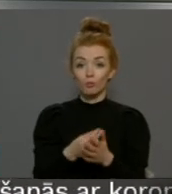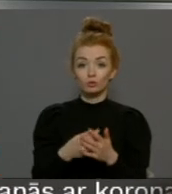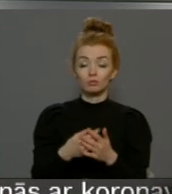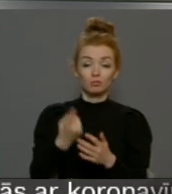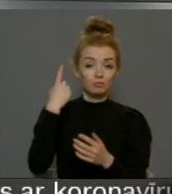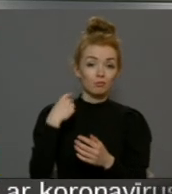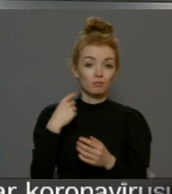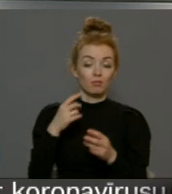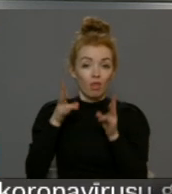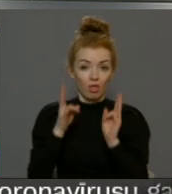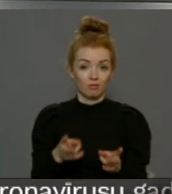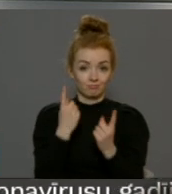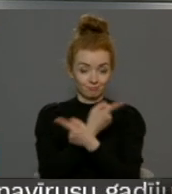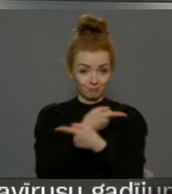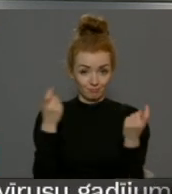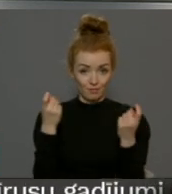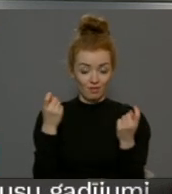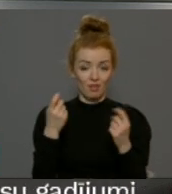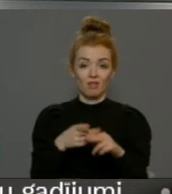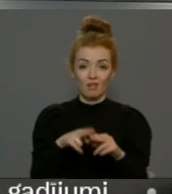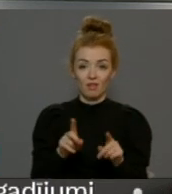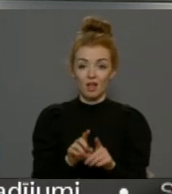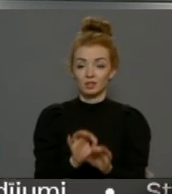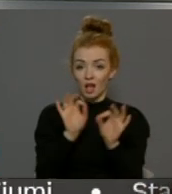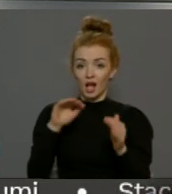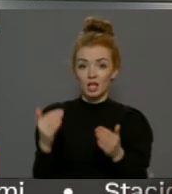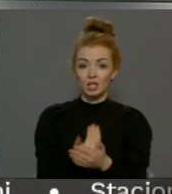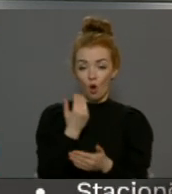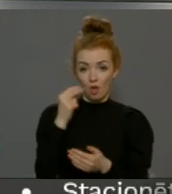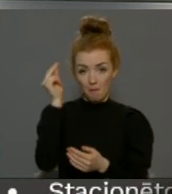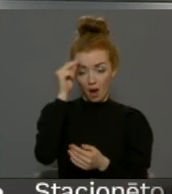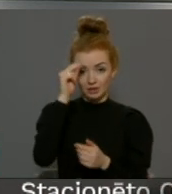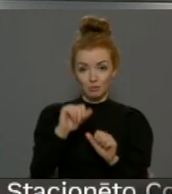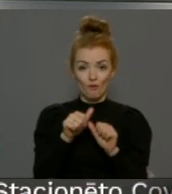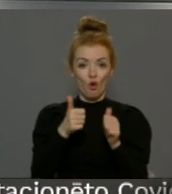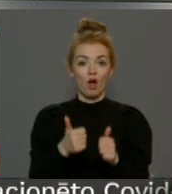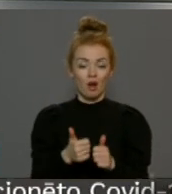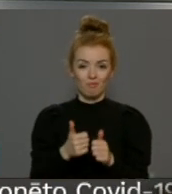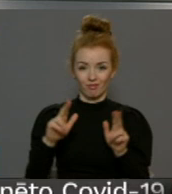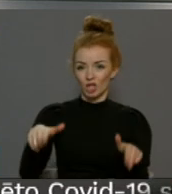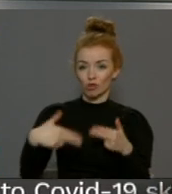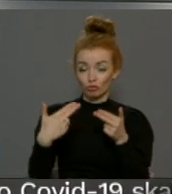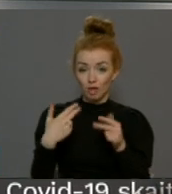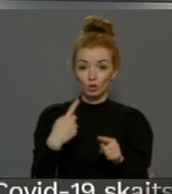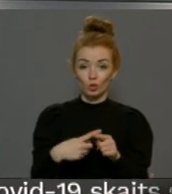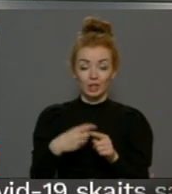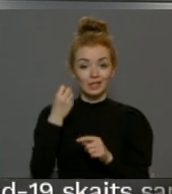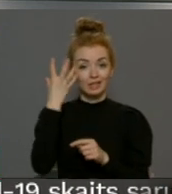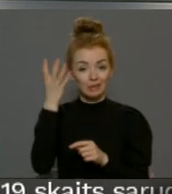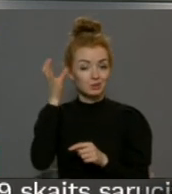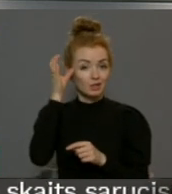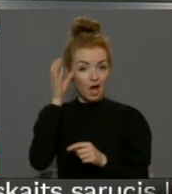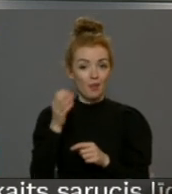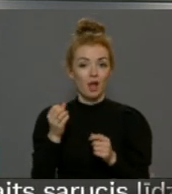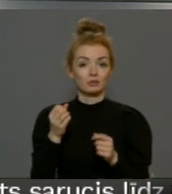ārkārtējā situācija, kas ievies arī jaunu mācību formu. Tieši saistis mācības stundas. Kā atzīst izglītības un zinātnes